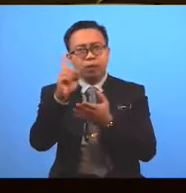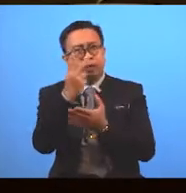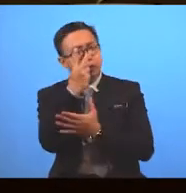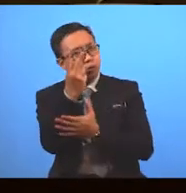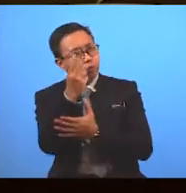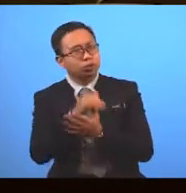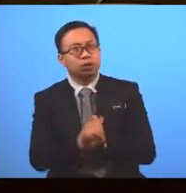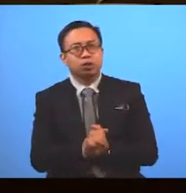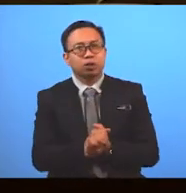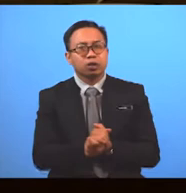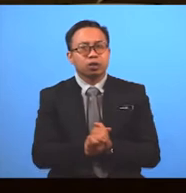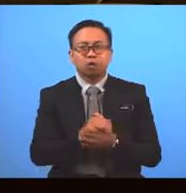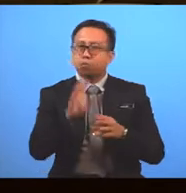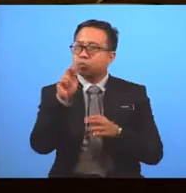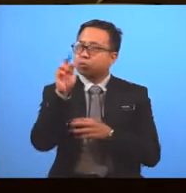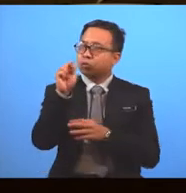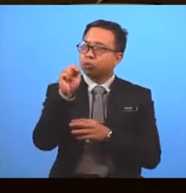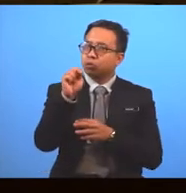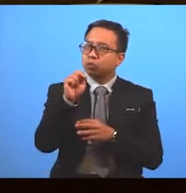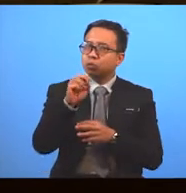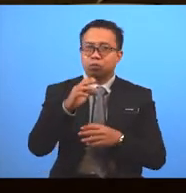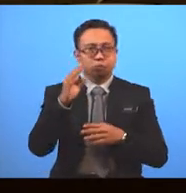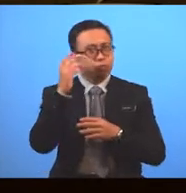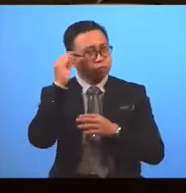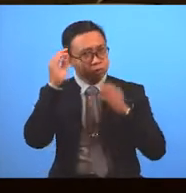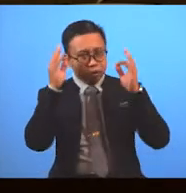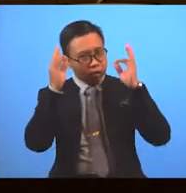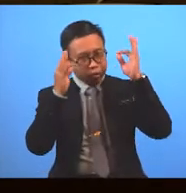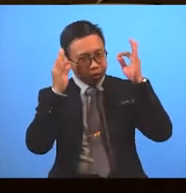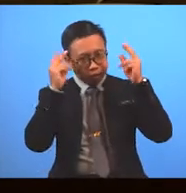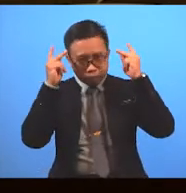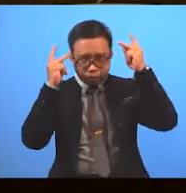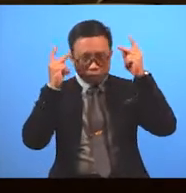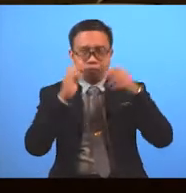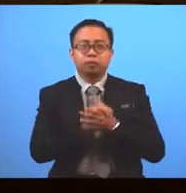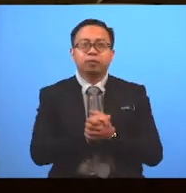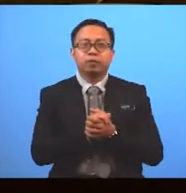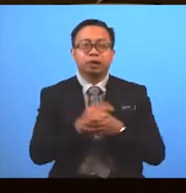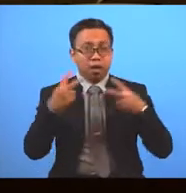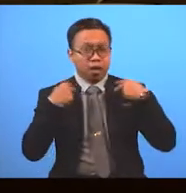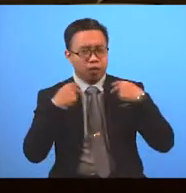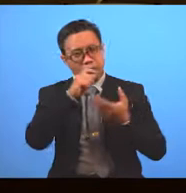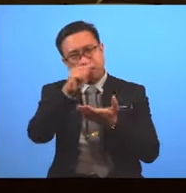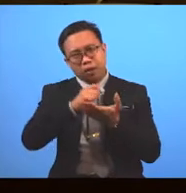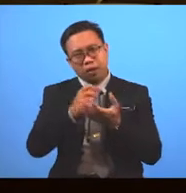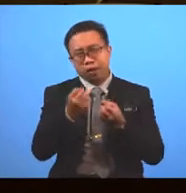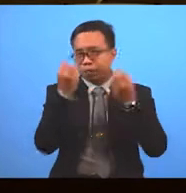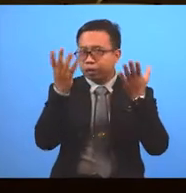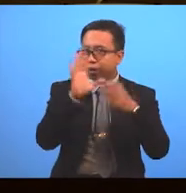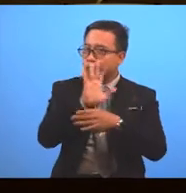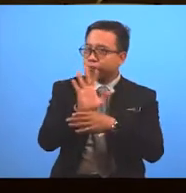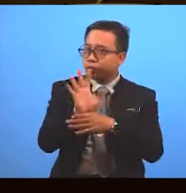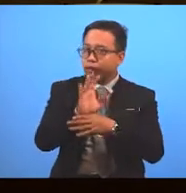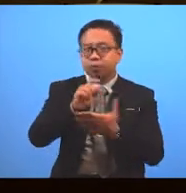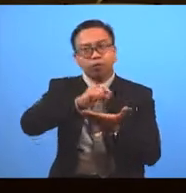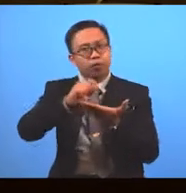I have no doubt that most of you like watching films too And have read many film reviews on the